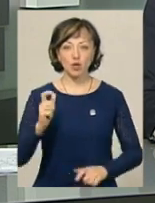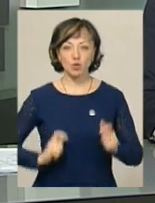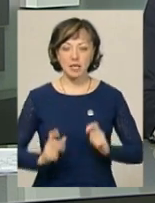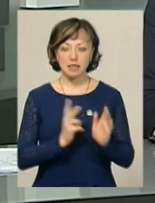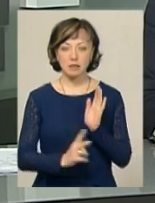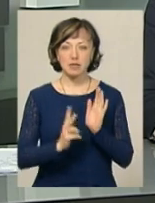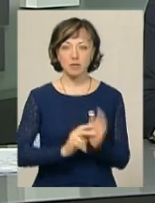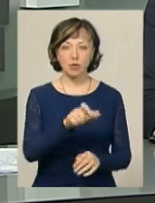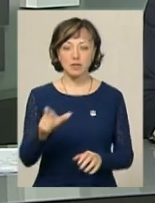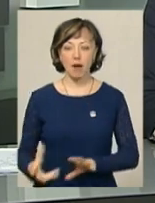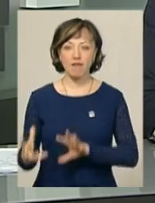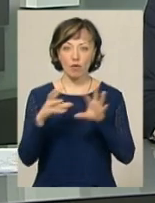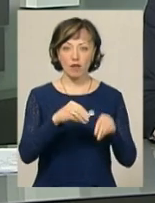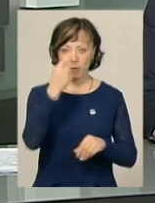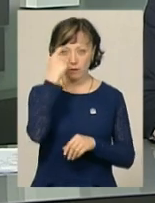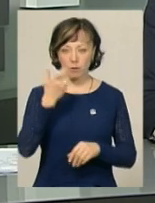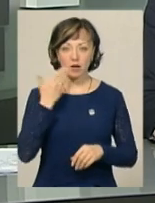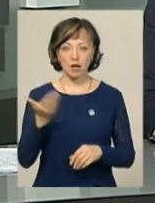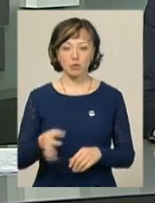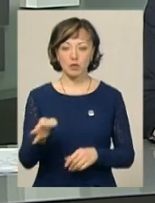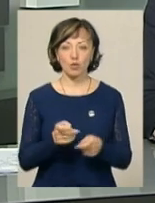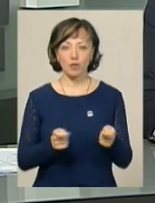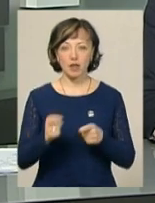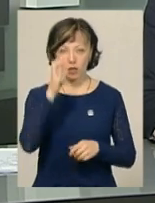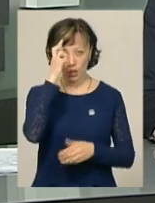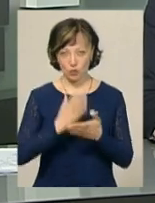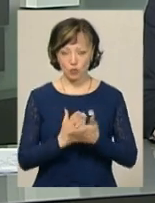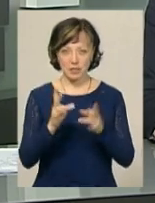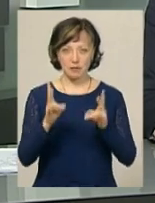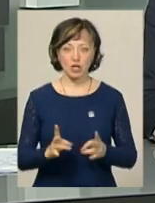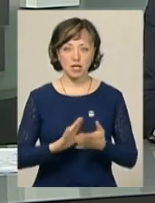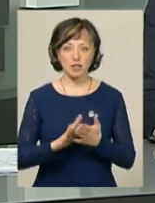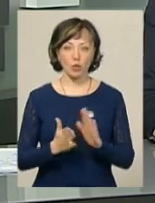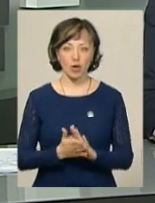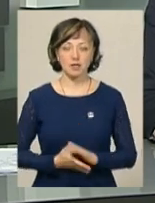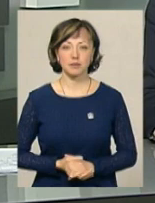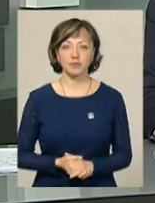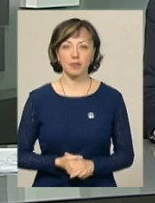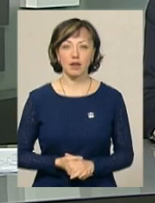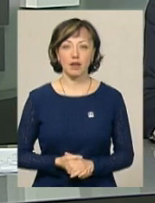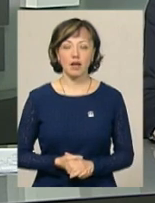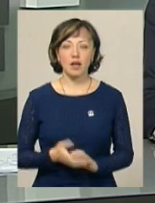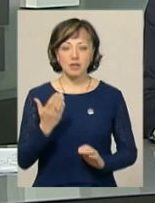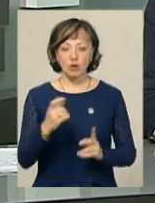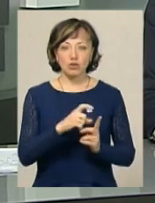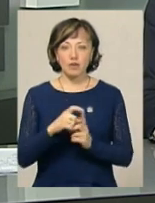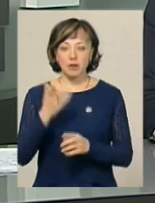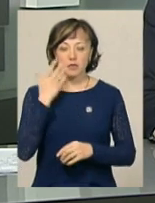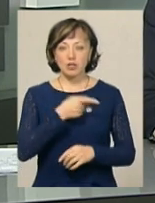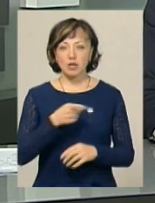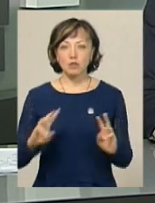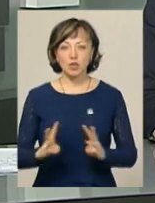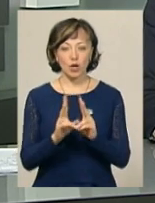осіб евакуювали. Повідомив речник обласного управління Держслужби з надзвичайних ситуацій Андрій Козак. За його словами, під час